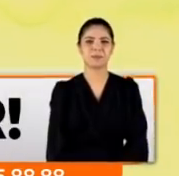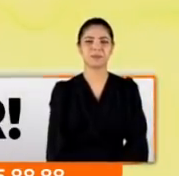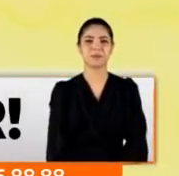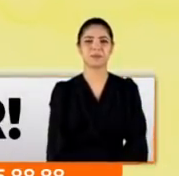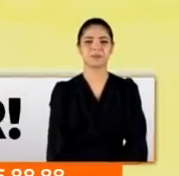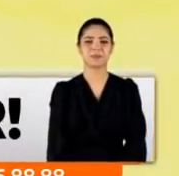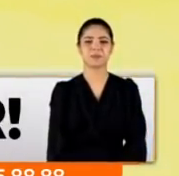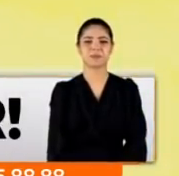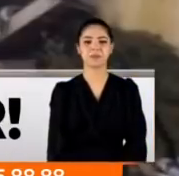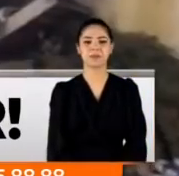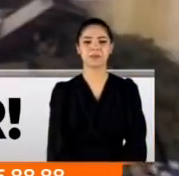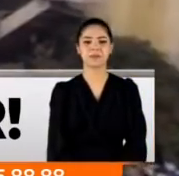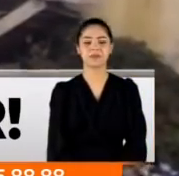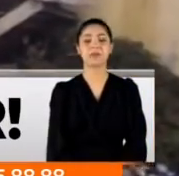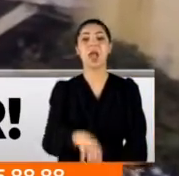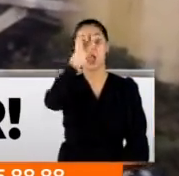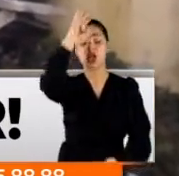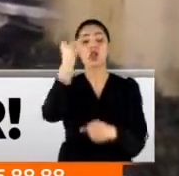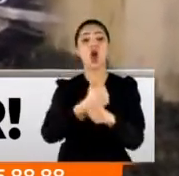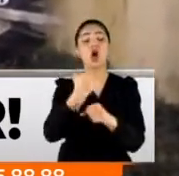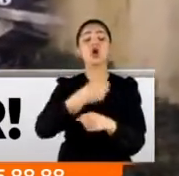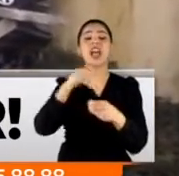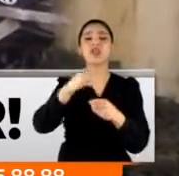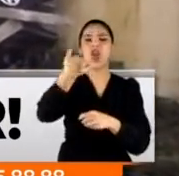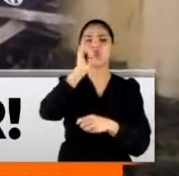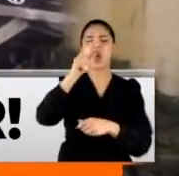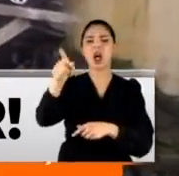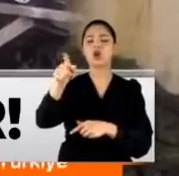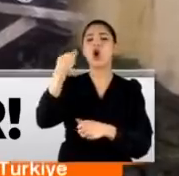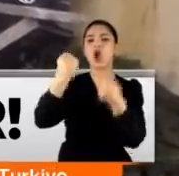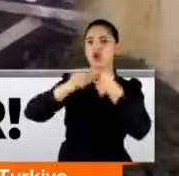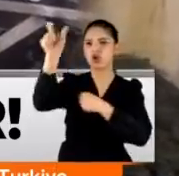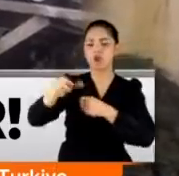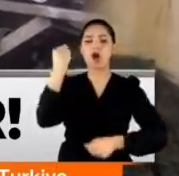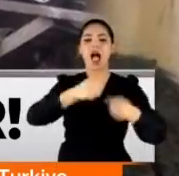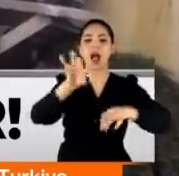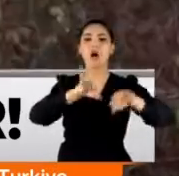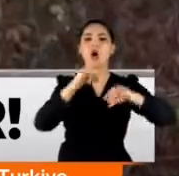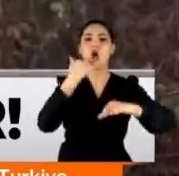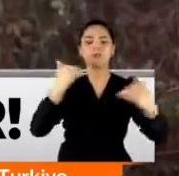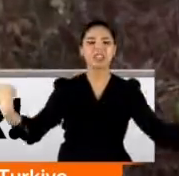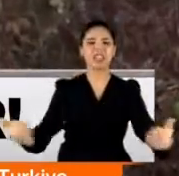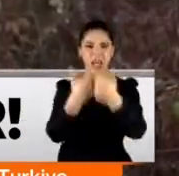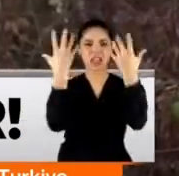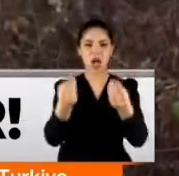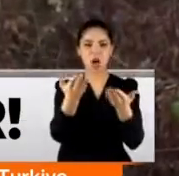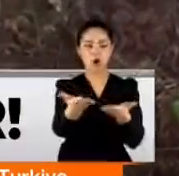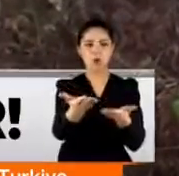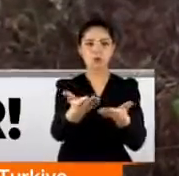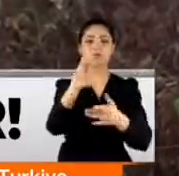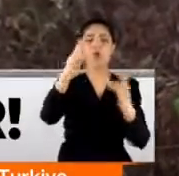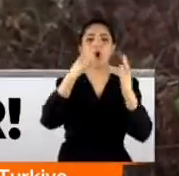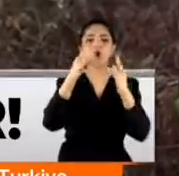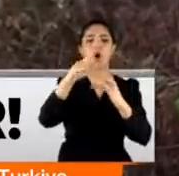O yanındaki de sürücüydü. Zonguldak Ereğli'de alkollü bir sürücü direksiyon hakimiyetini kaybetti. Kontrolden çıkan otomobil